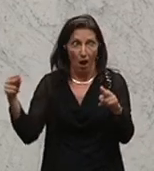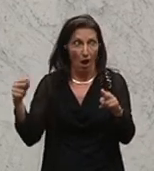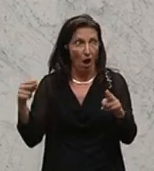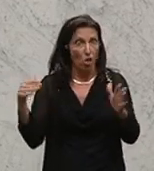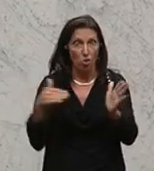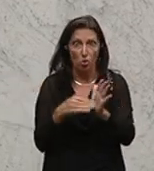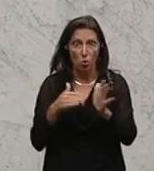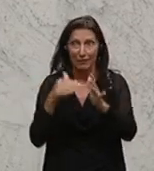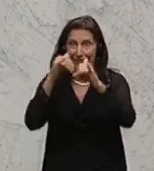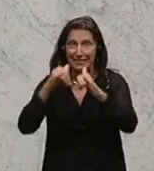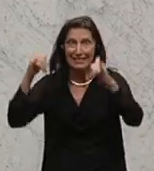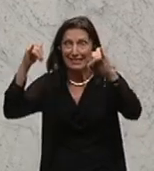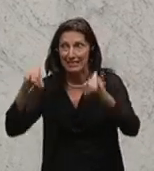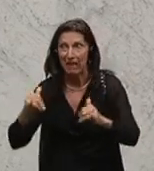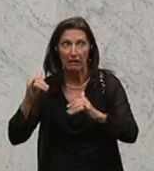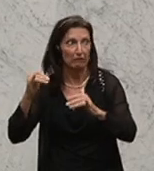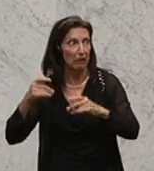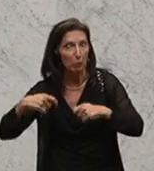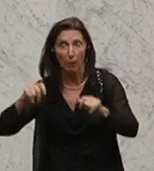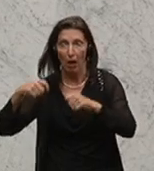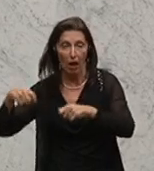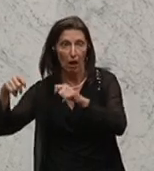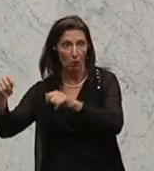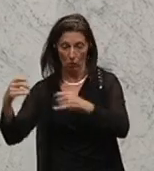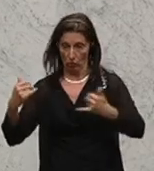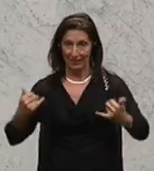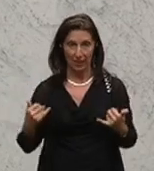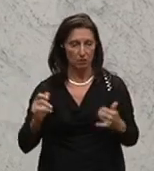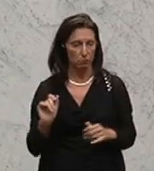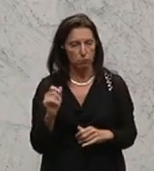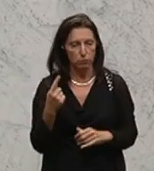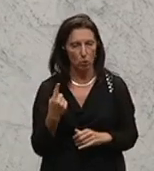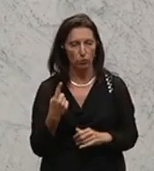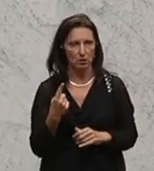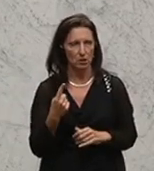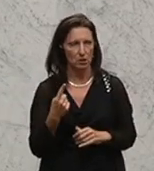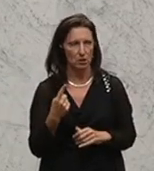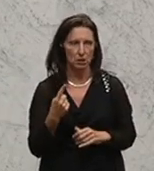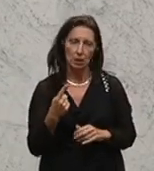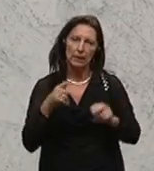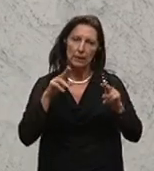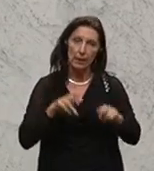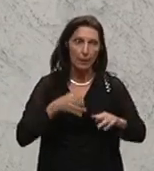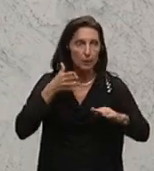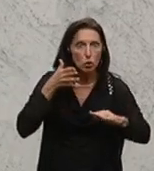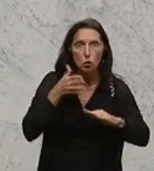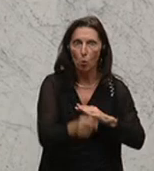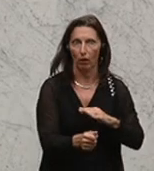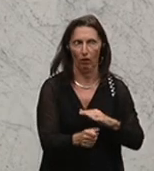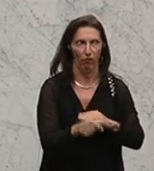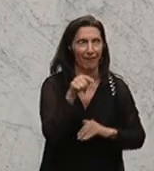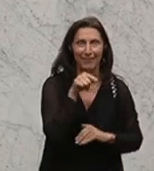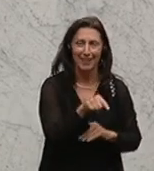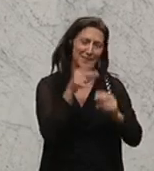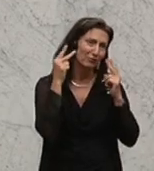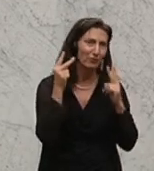werden mussten und dass jetzt vor allem auch das Durchgriffsrecht wichtig und